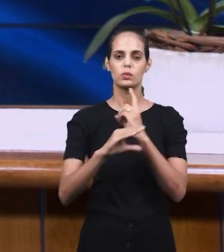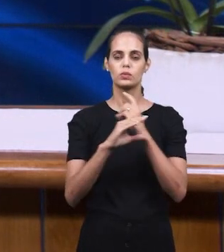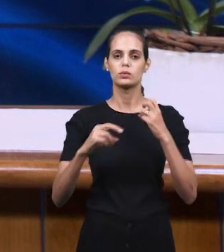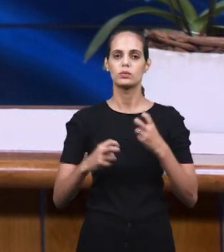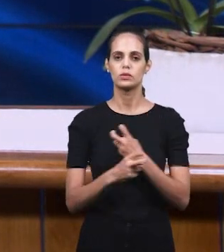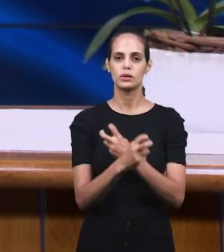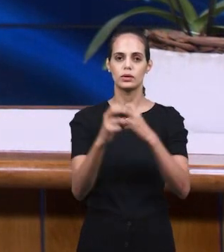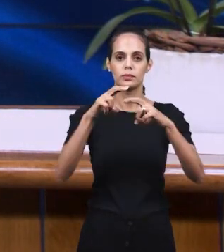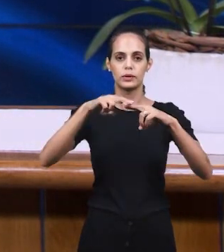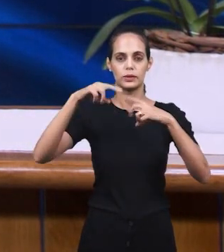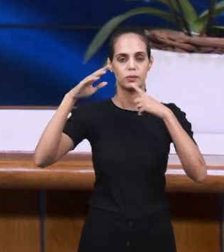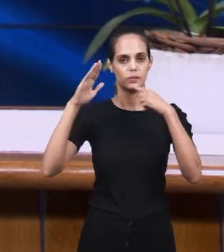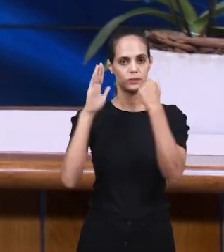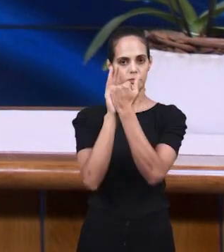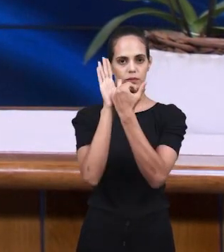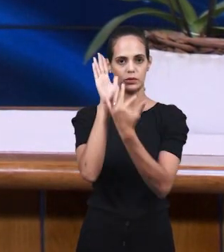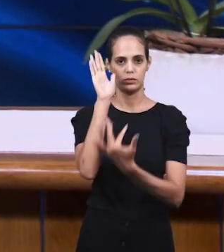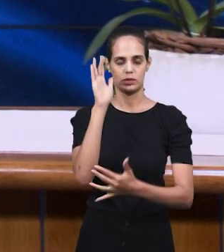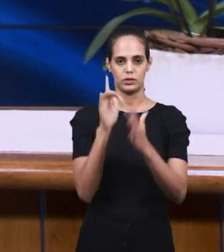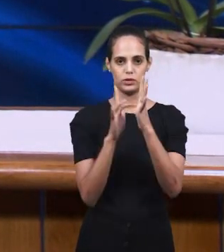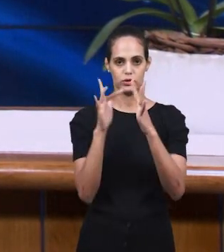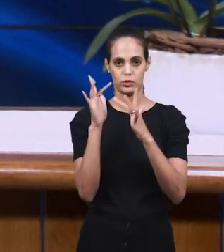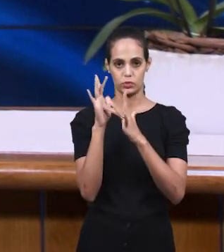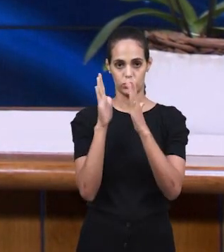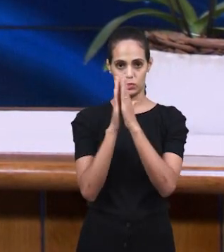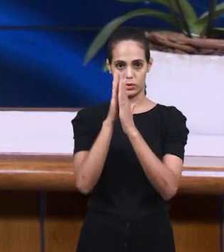крови Иисуса. Помолимся Господу.